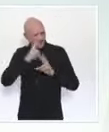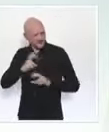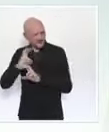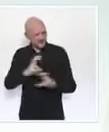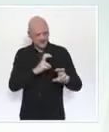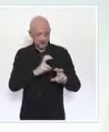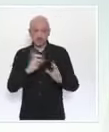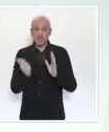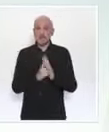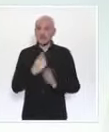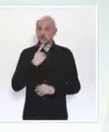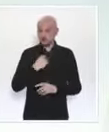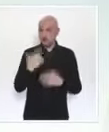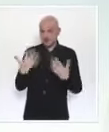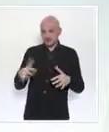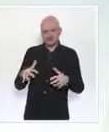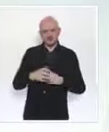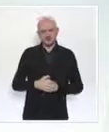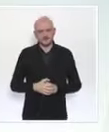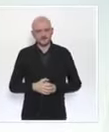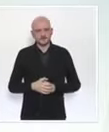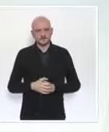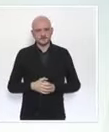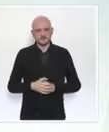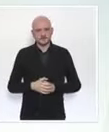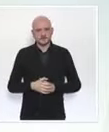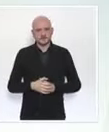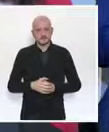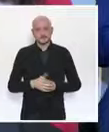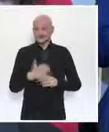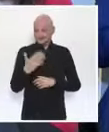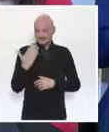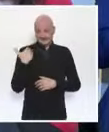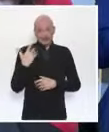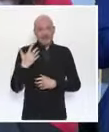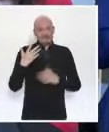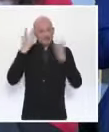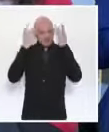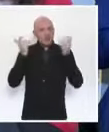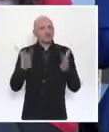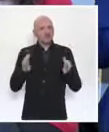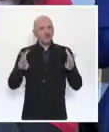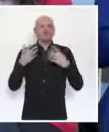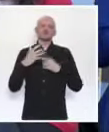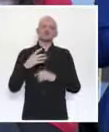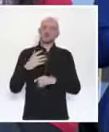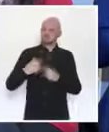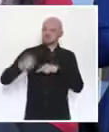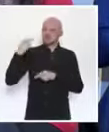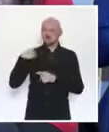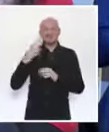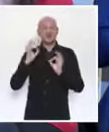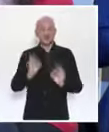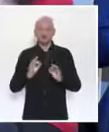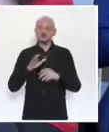de réussir. Et dès le présent dernier, la France avait proposé à ses partenaires européens d